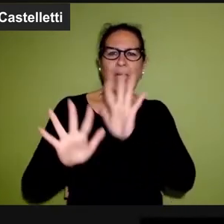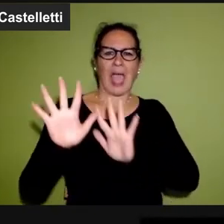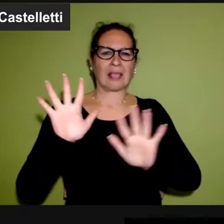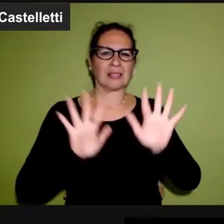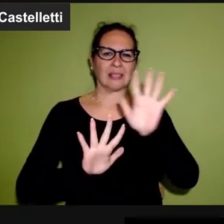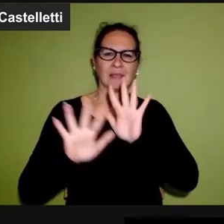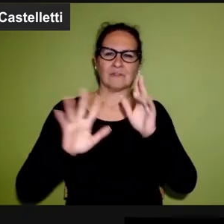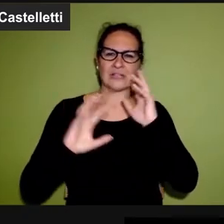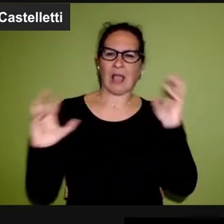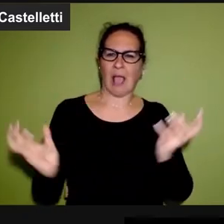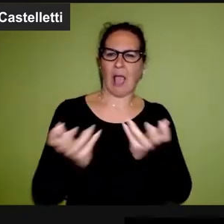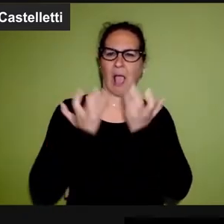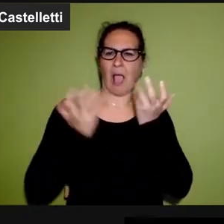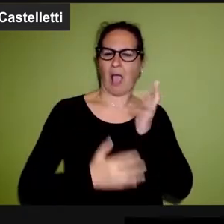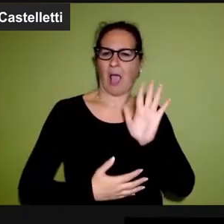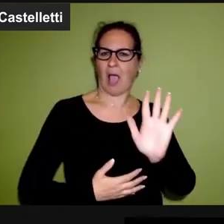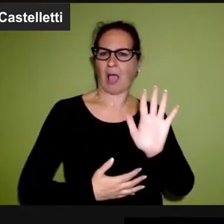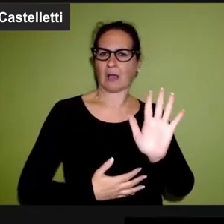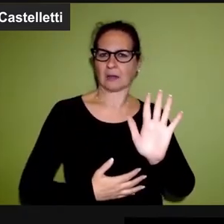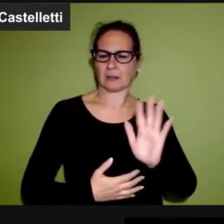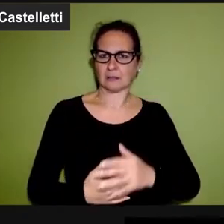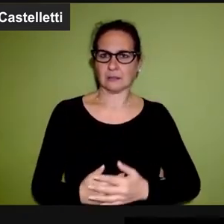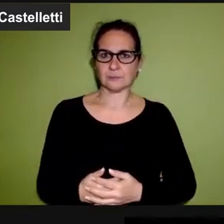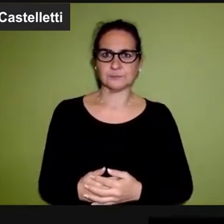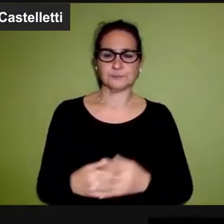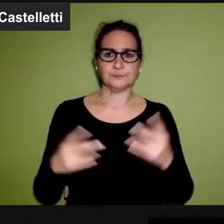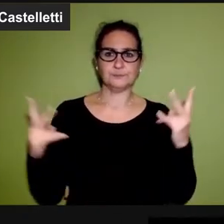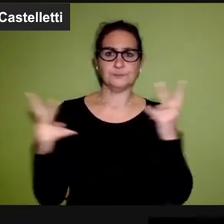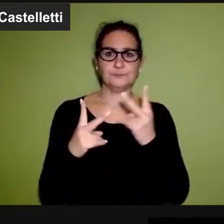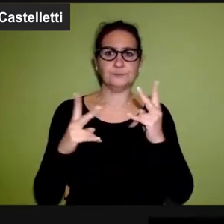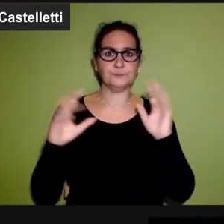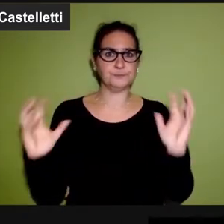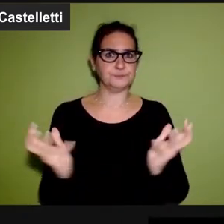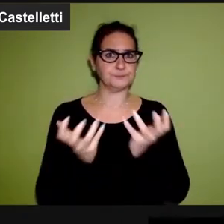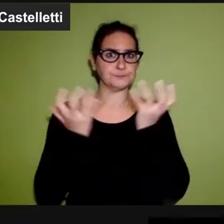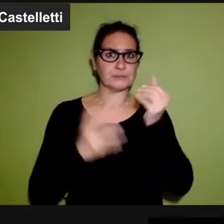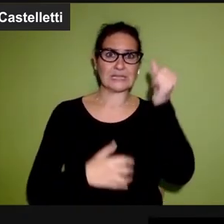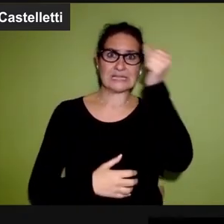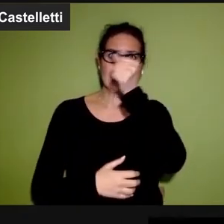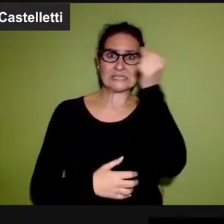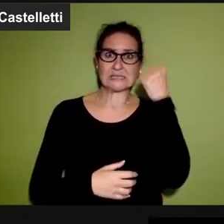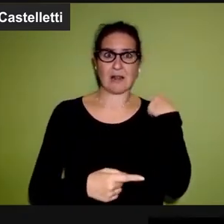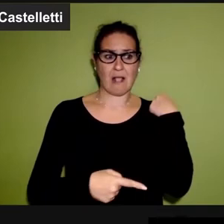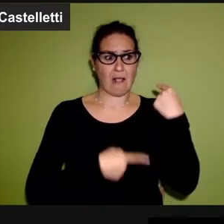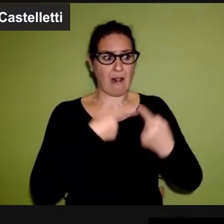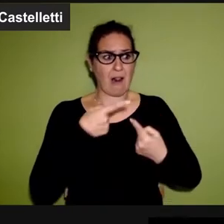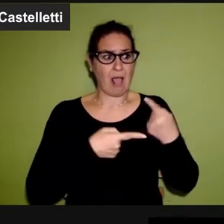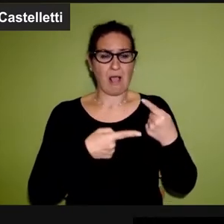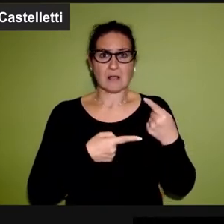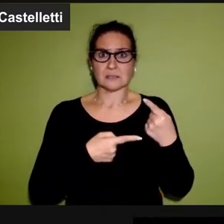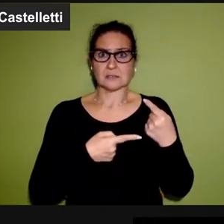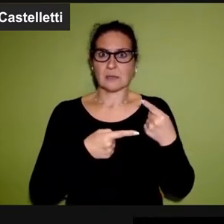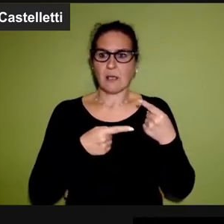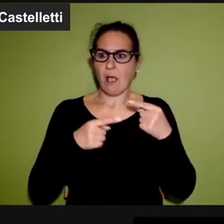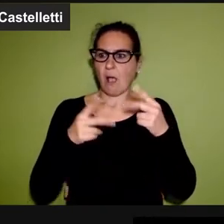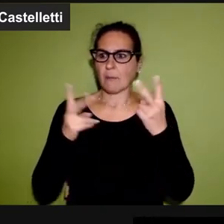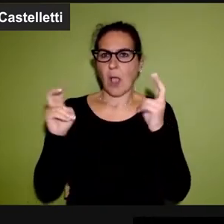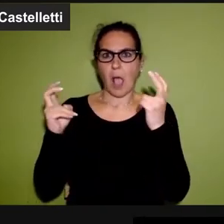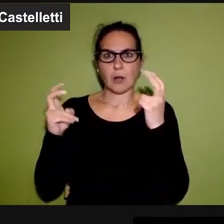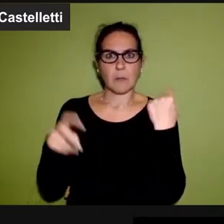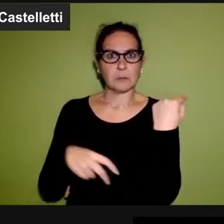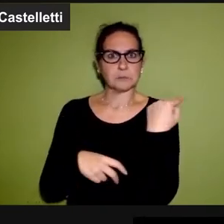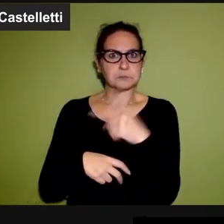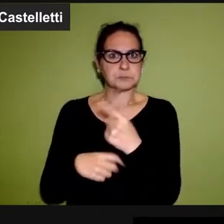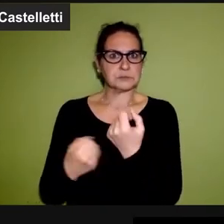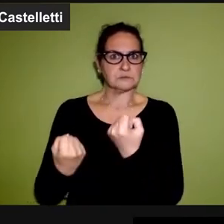patinato che ha assunto il sistema dell'arte. Quando invece tutta la grande arte cristiana classica era